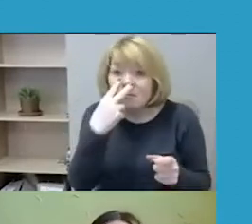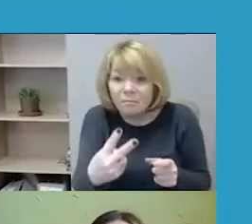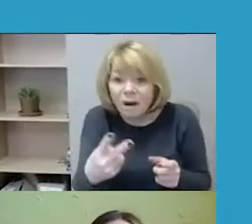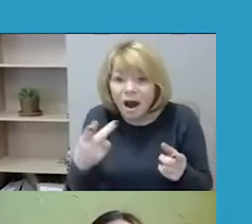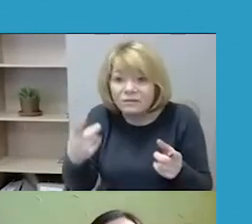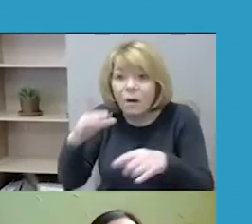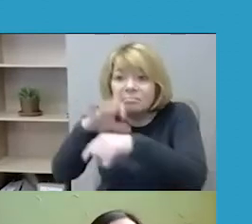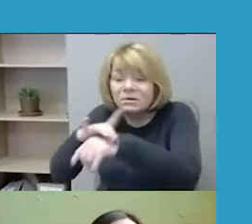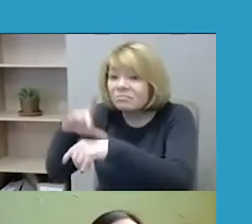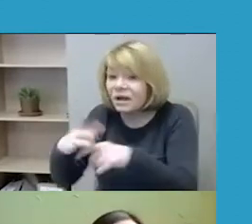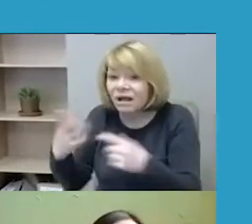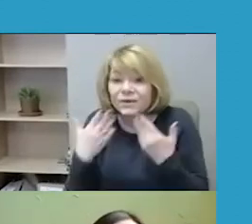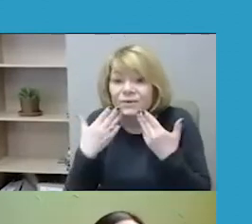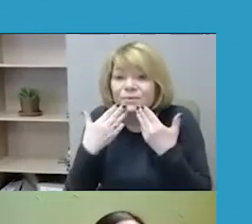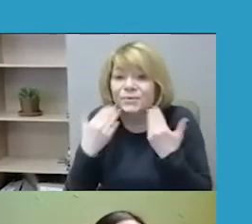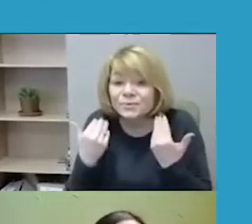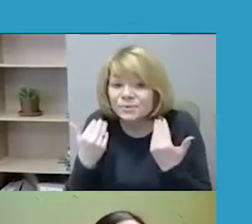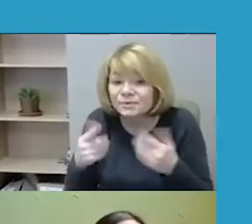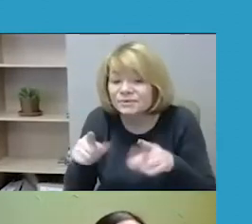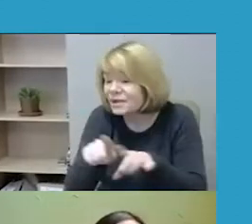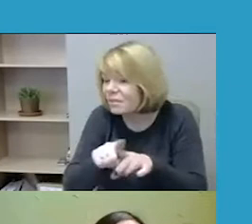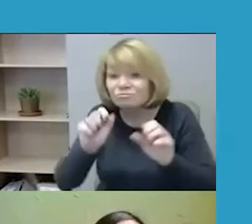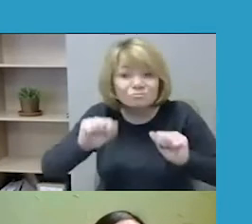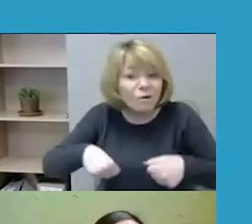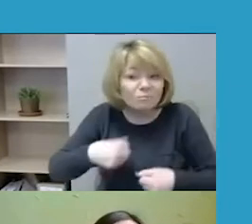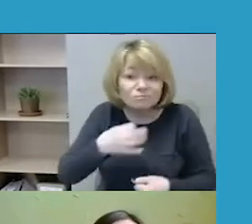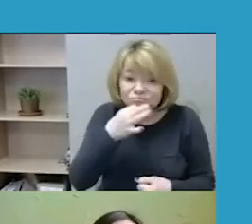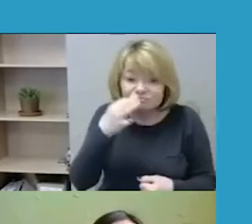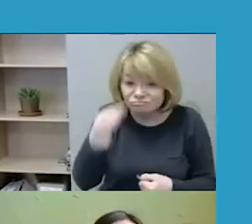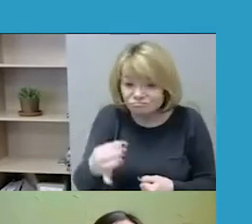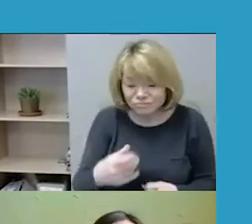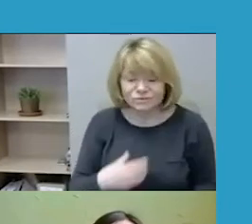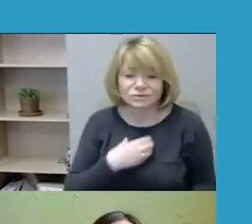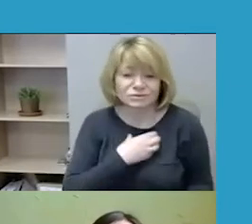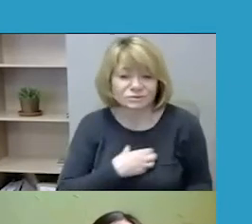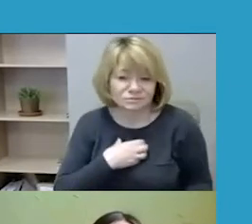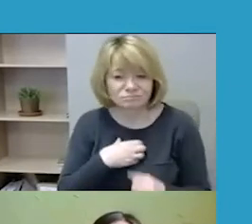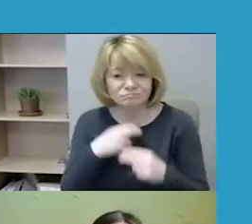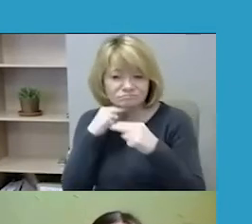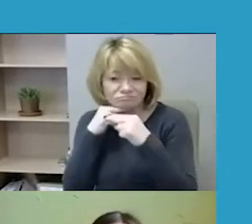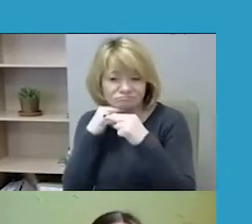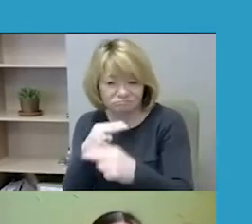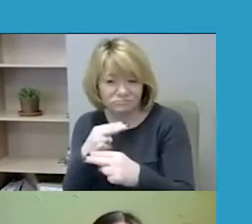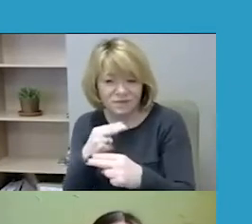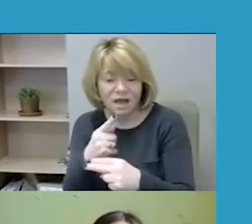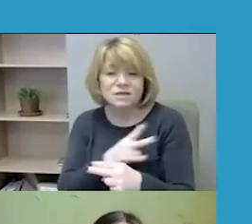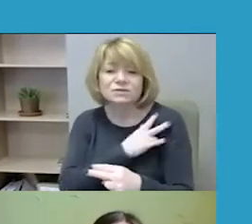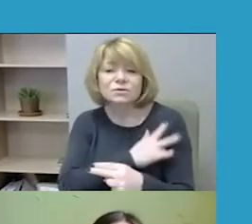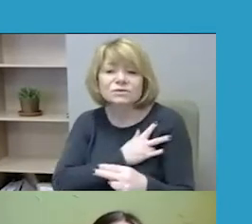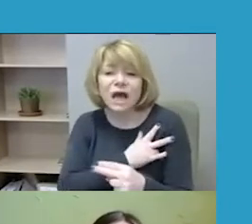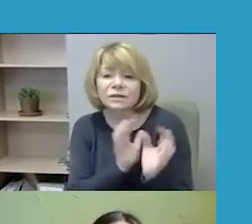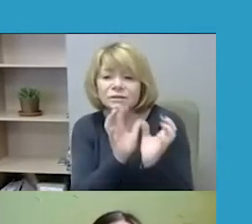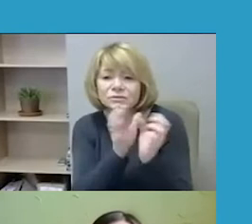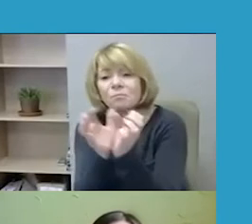pažįsta. Ir taip pat galime teikti, jog yra labai svarbu kreipsi dėmesį į socialinės kampanijas, viešimo